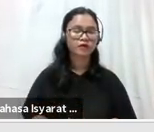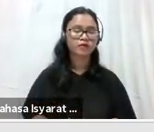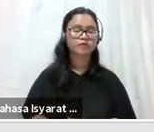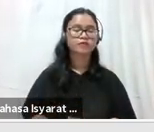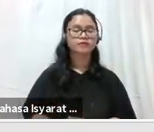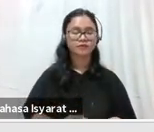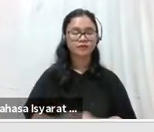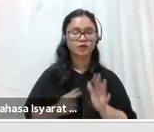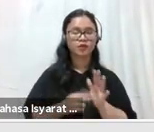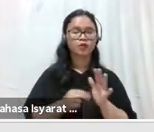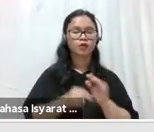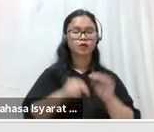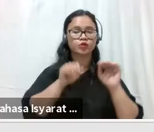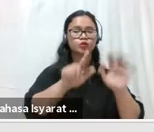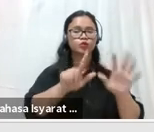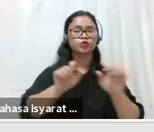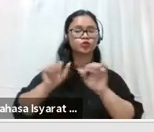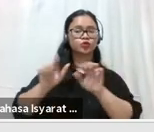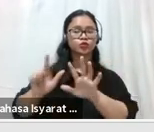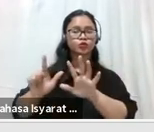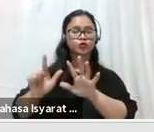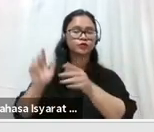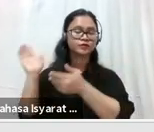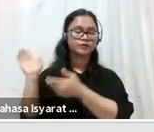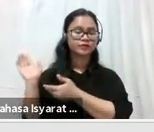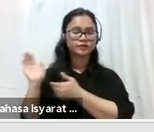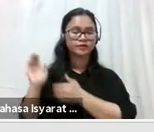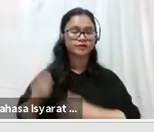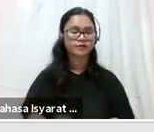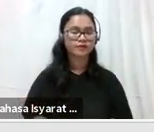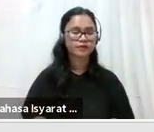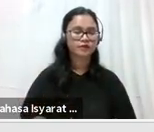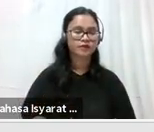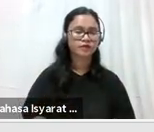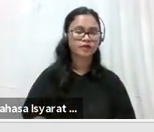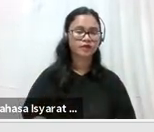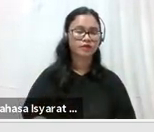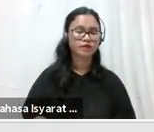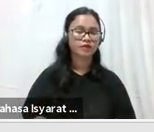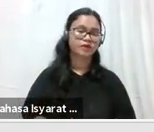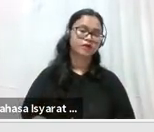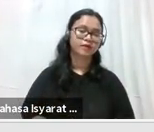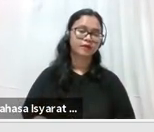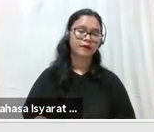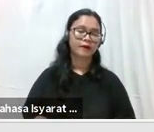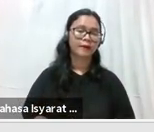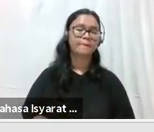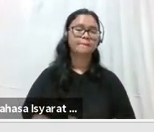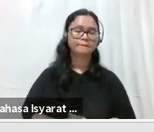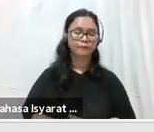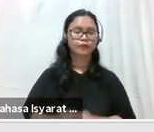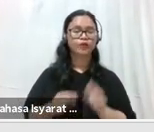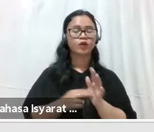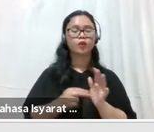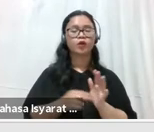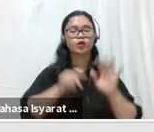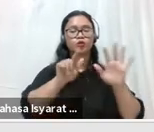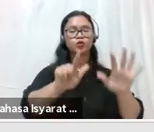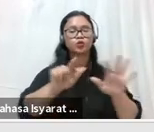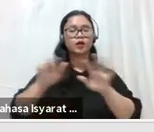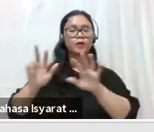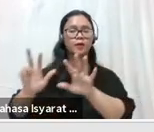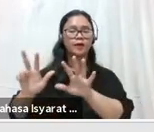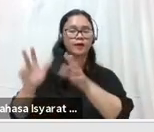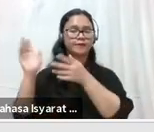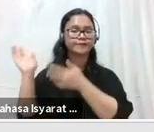Individu. 77, Novita SIP dalam kurung Individu. 78,